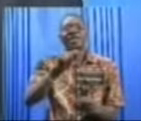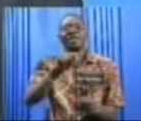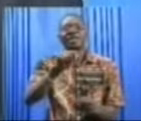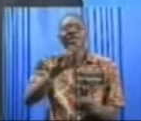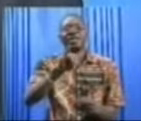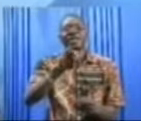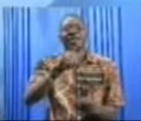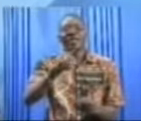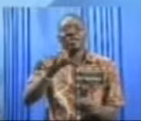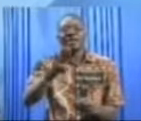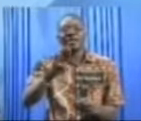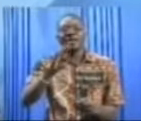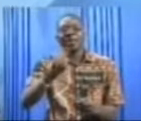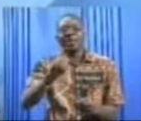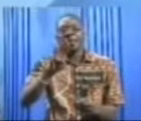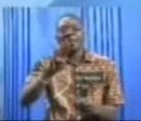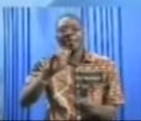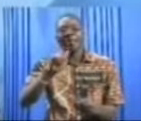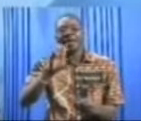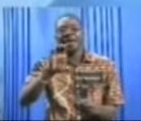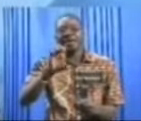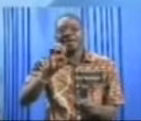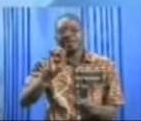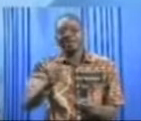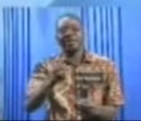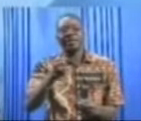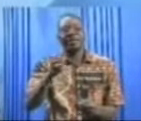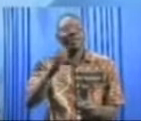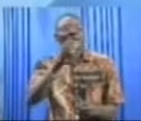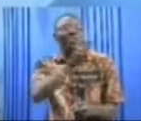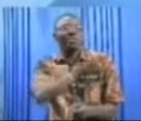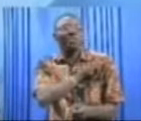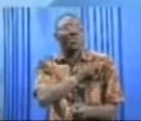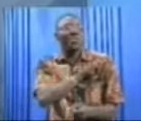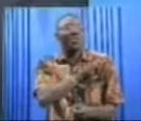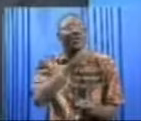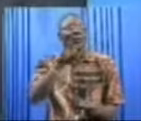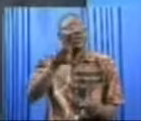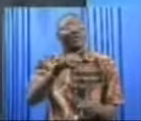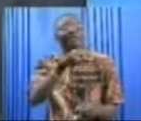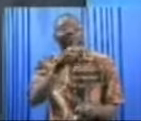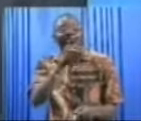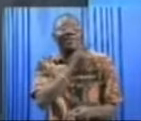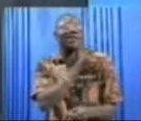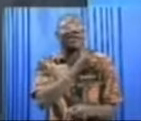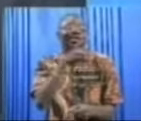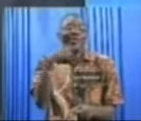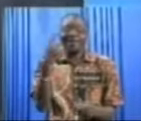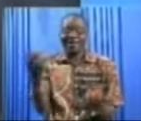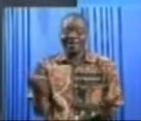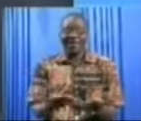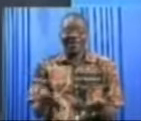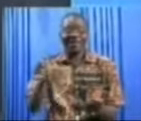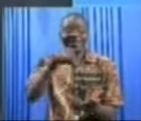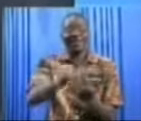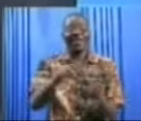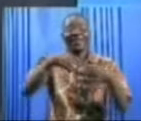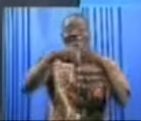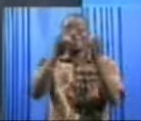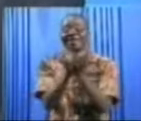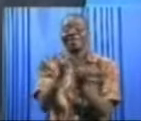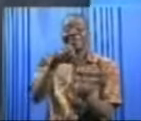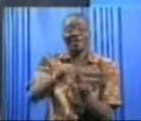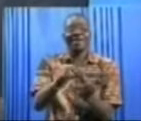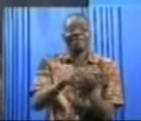pense que cette équipe de Bukinabé, Mouni Dagano qui est là, en tout cas, c'est une équipe de qualité. Il y a vraiment